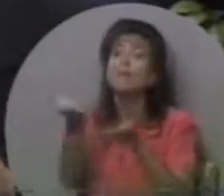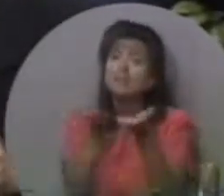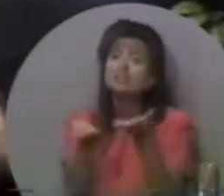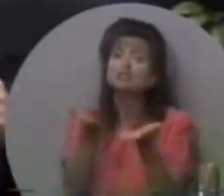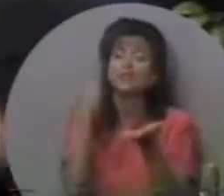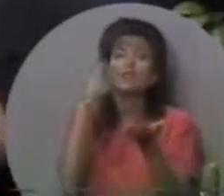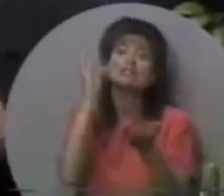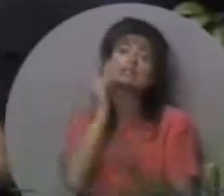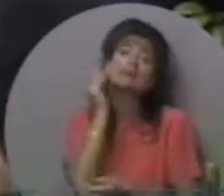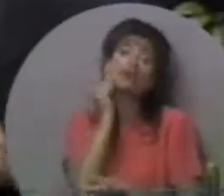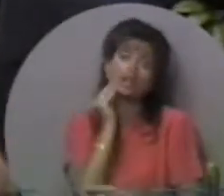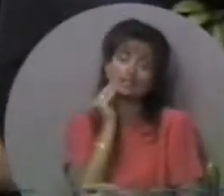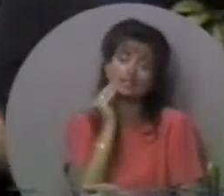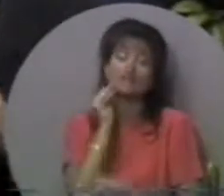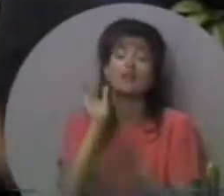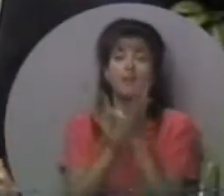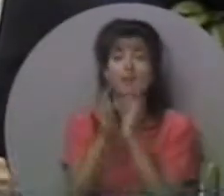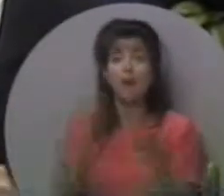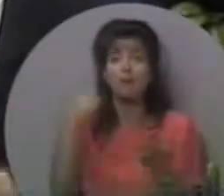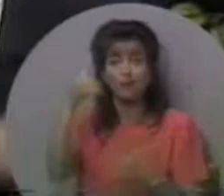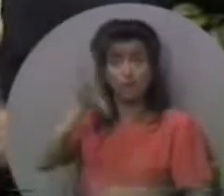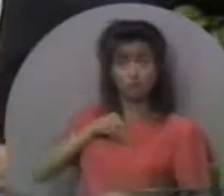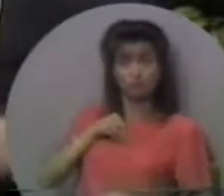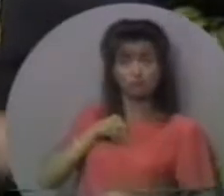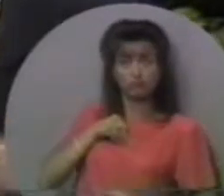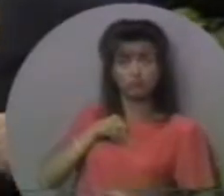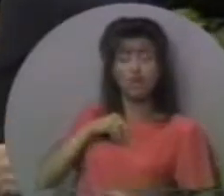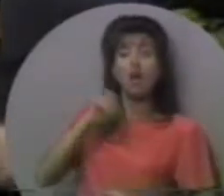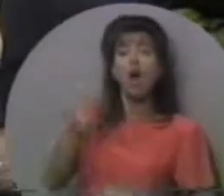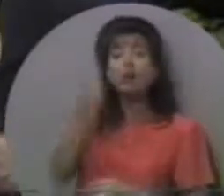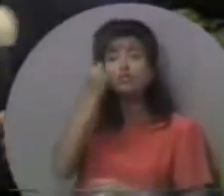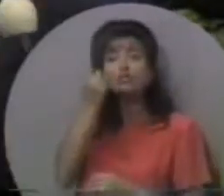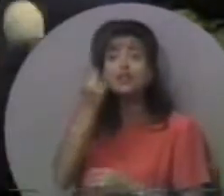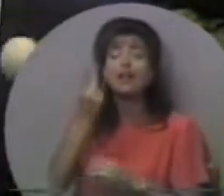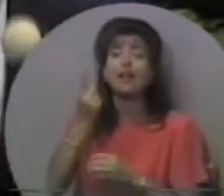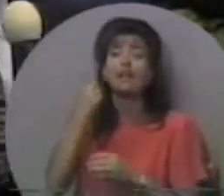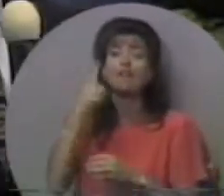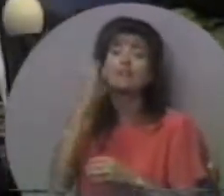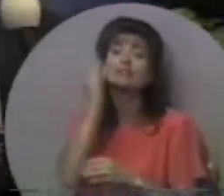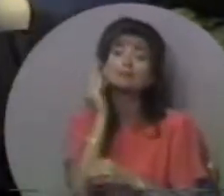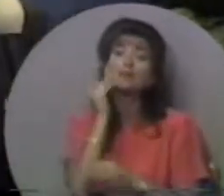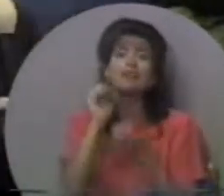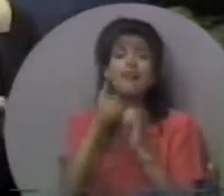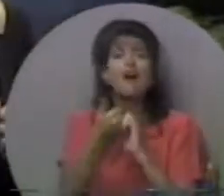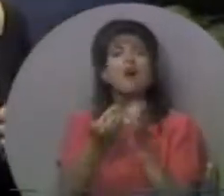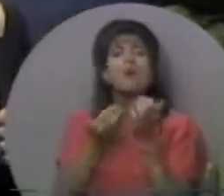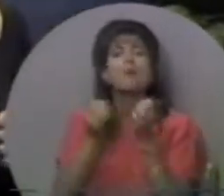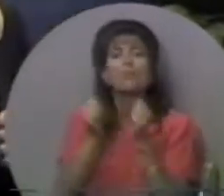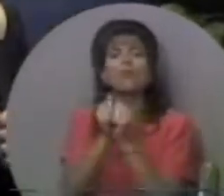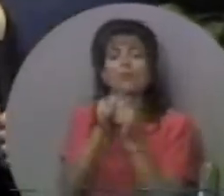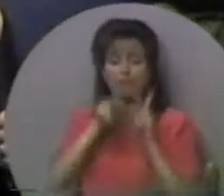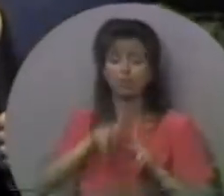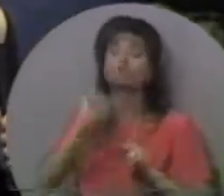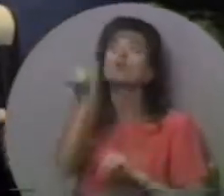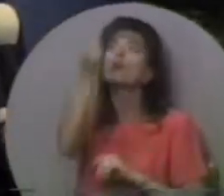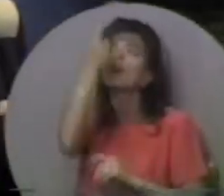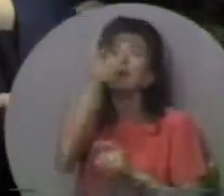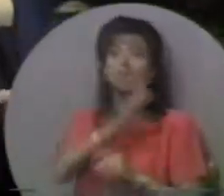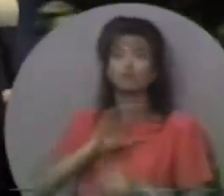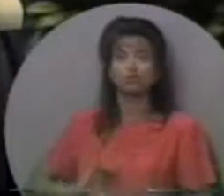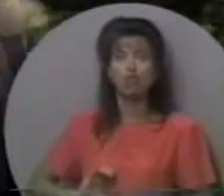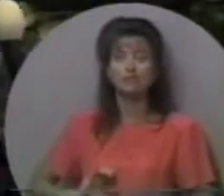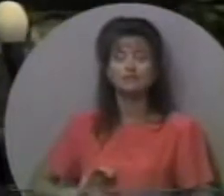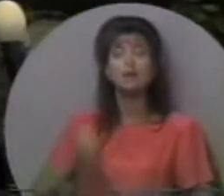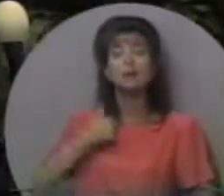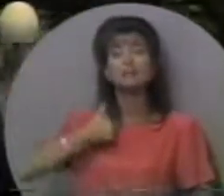служіння, яке мені треба пересвідчити, Боже Слово, яке мені треба прийняти, бо розуміння через пересвідчення